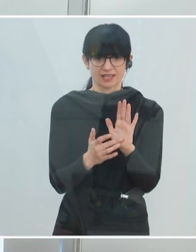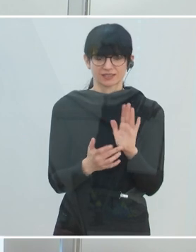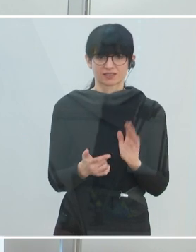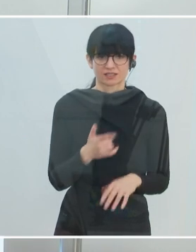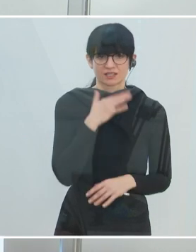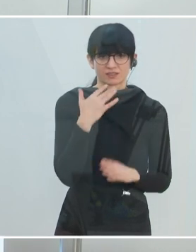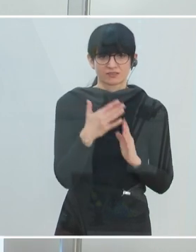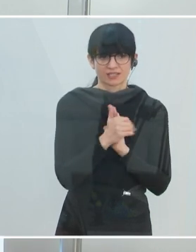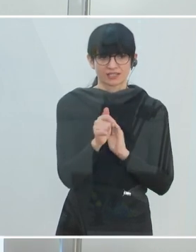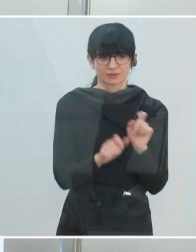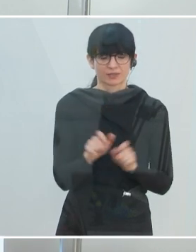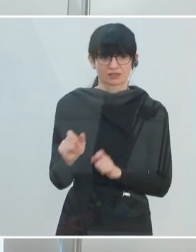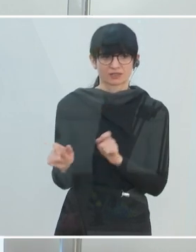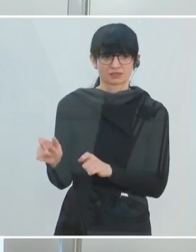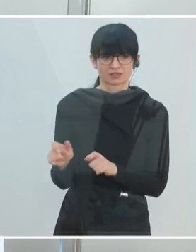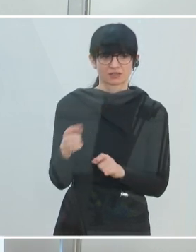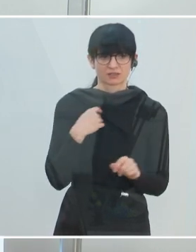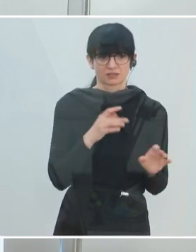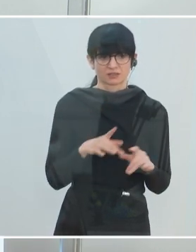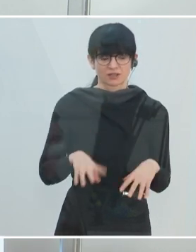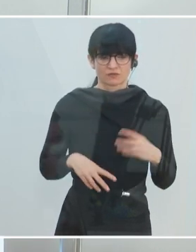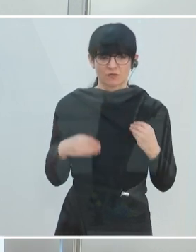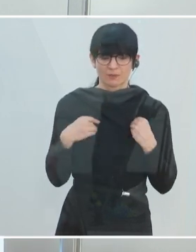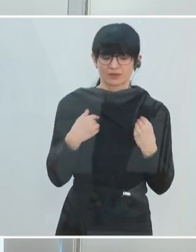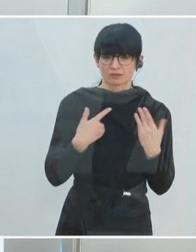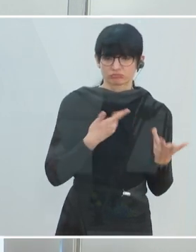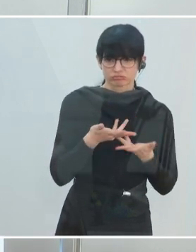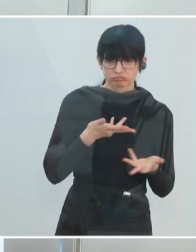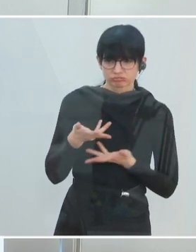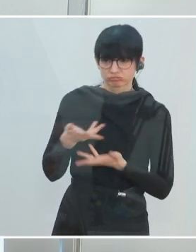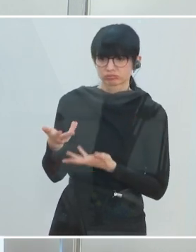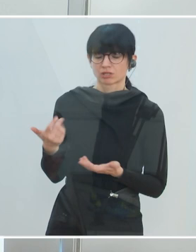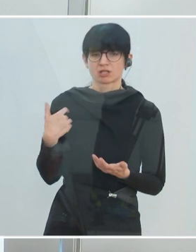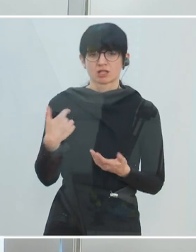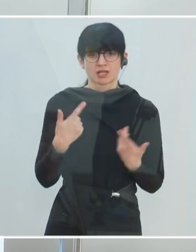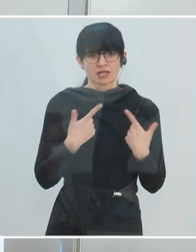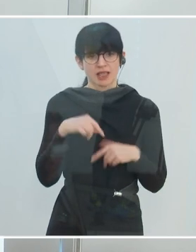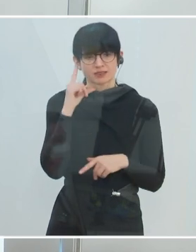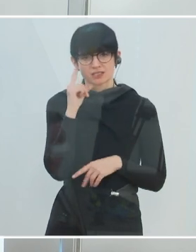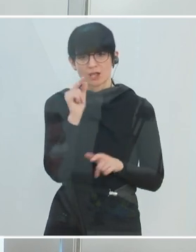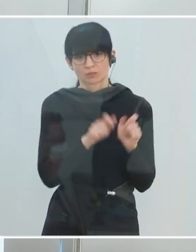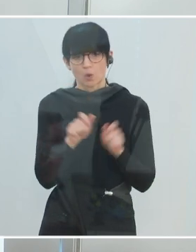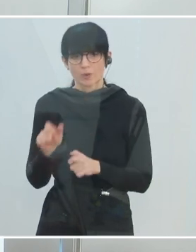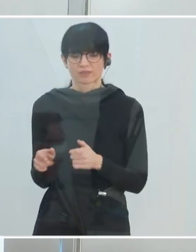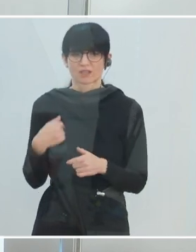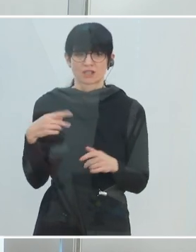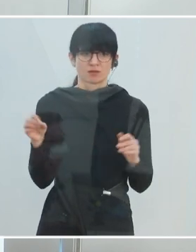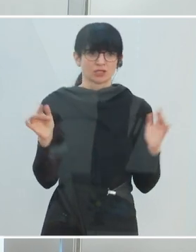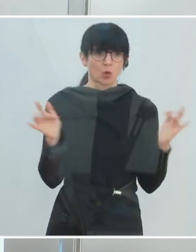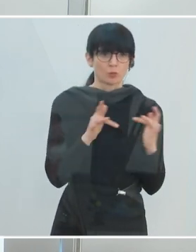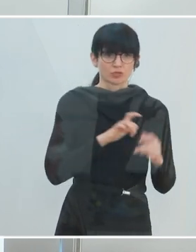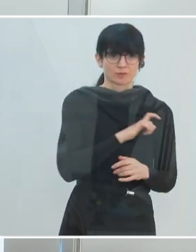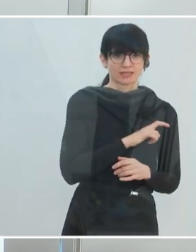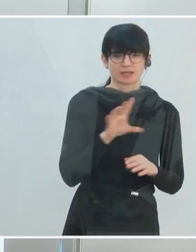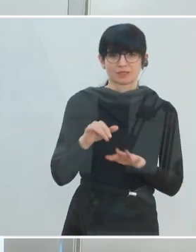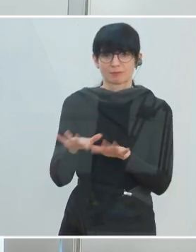viele Expertinnen, Experten, die am Vormittag da sein werden. Dann Landeshauptleute. Wir werden mit der Opposition und mit den